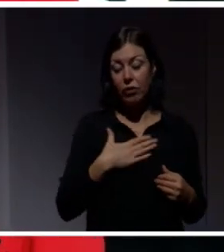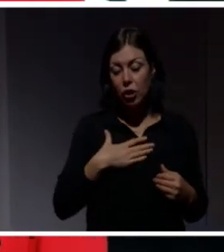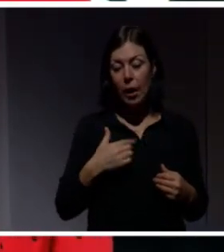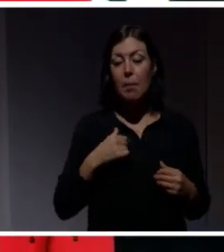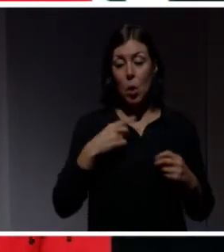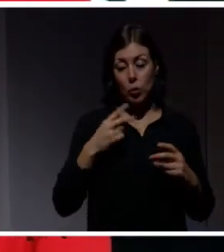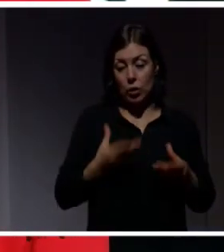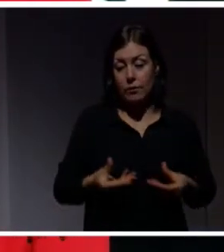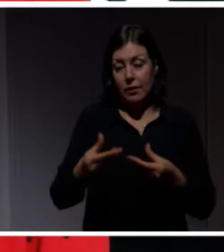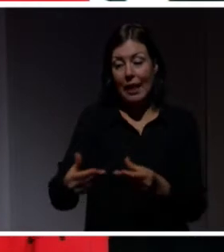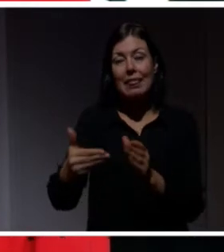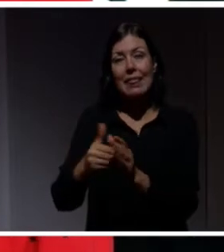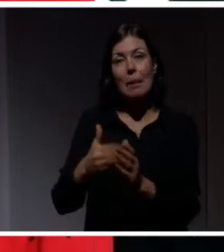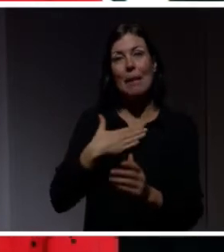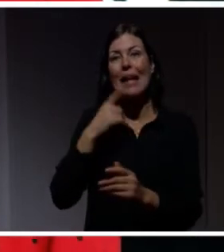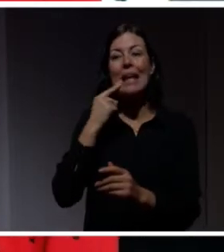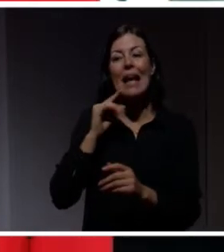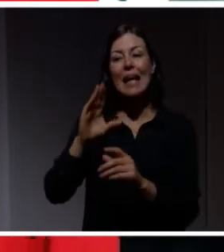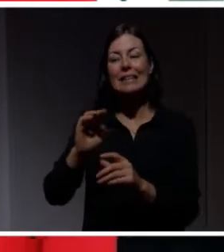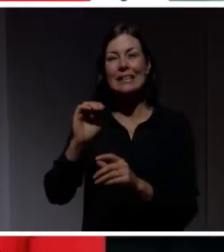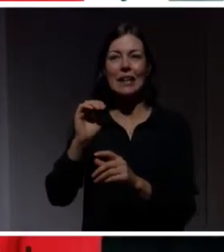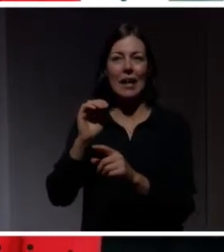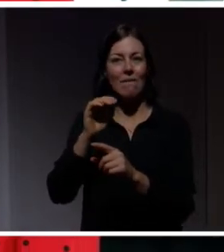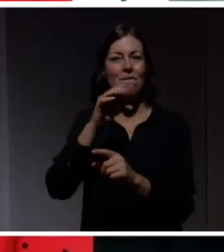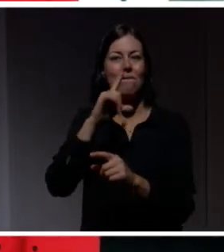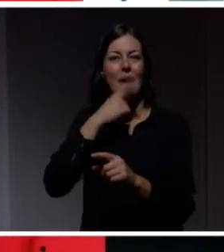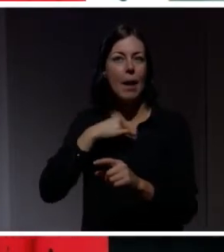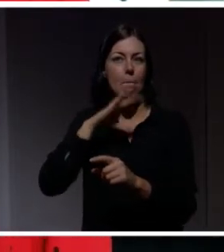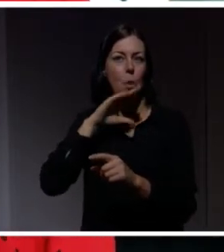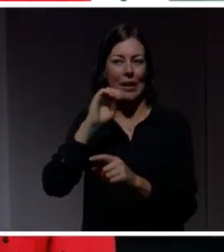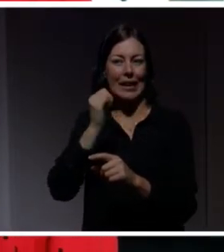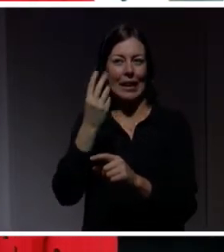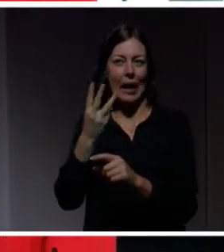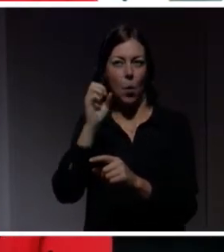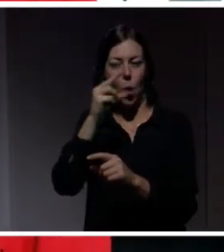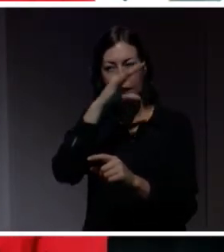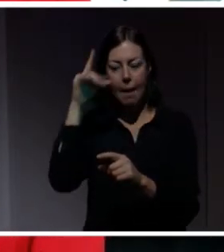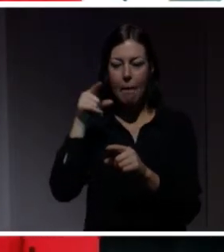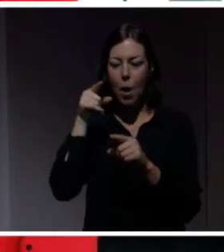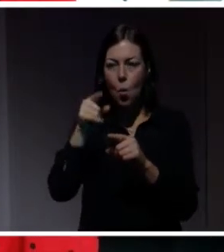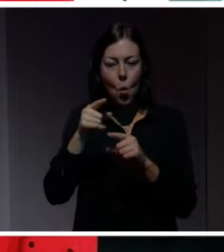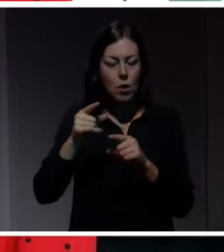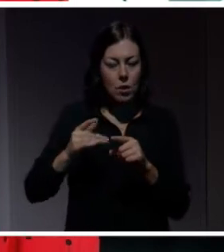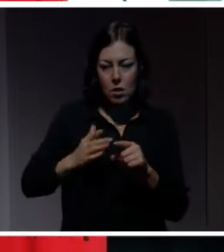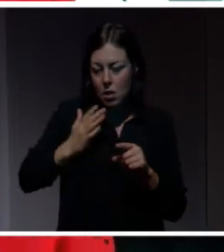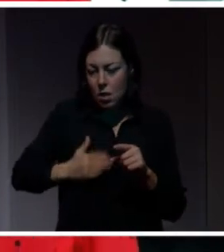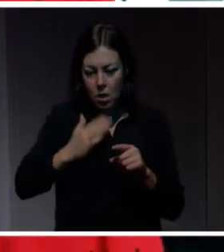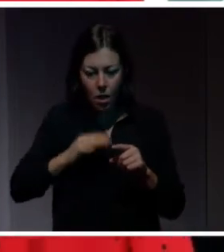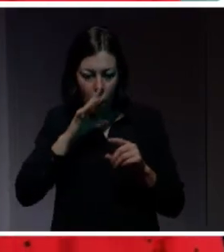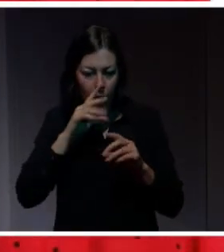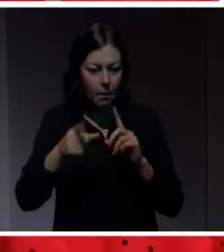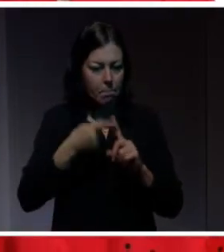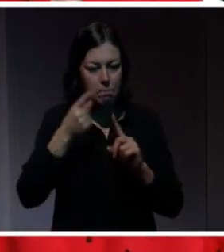till min kille, 93-åriga farmor. Och hon är helt besatt av den. Hon har börjat klippa ut artiklar om